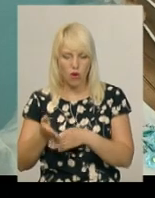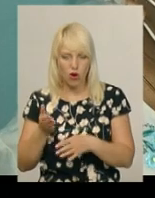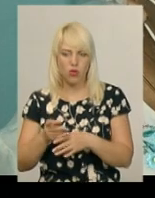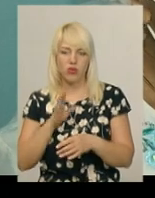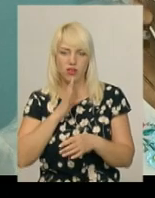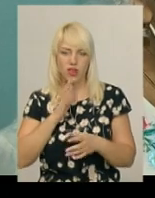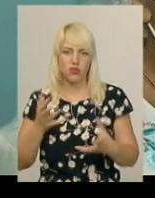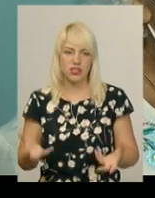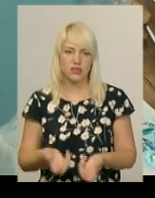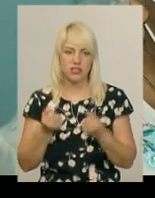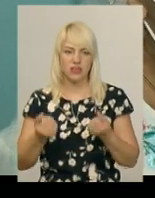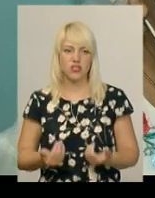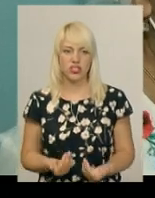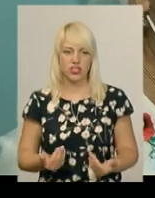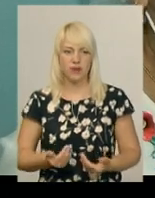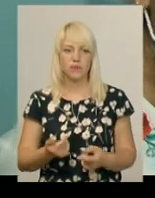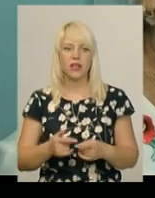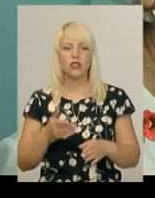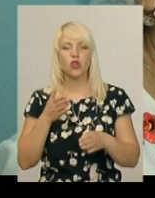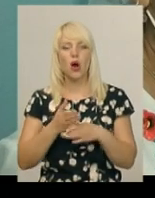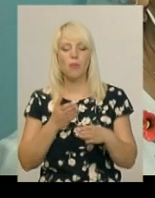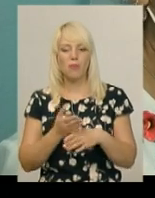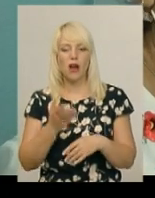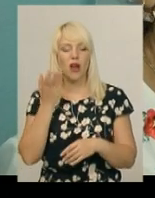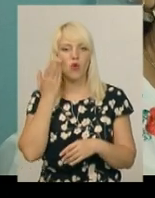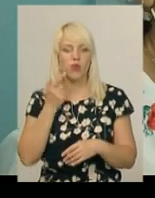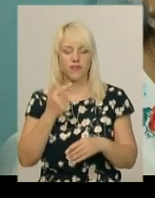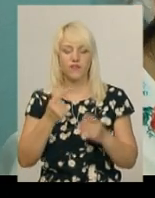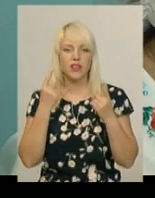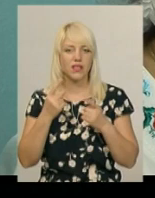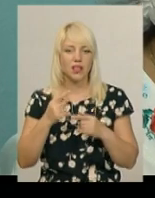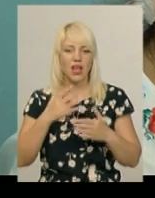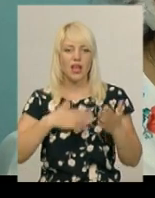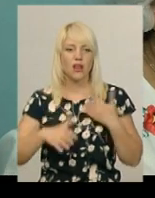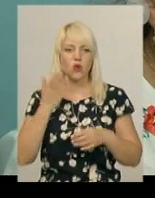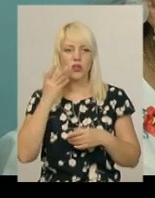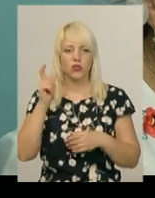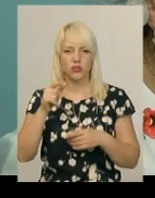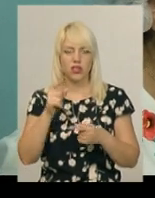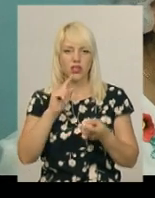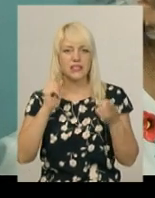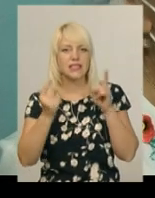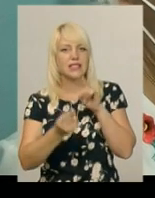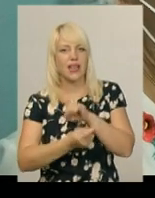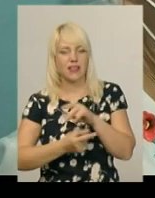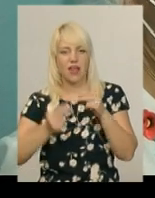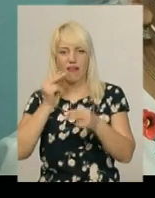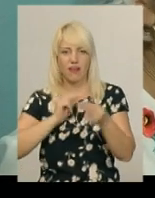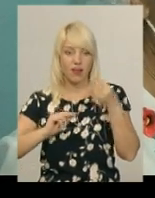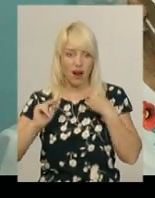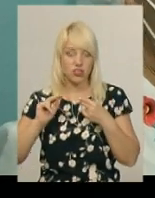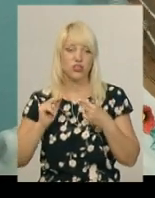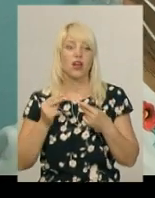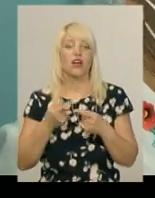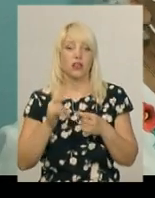Допомагаєш другим, особливо велику радість відчуваєш, коли людині стає краще. Тоді ти радість відчуваєш,